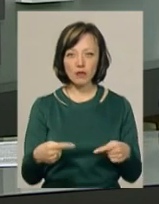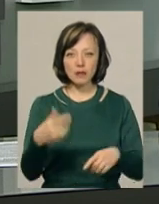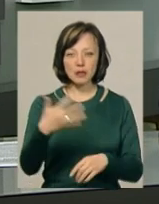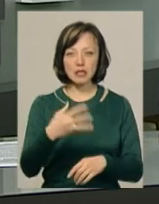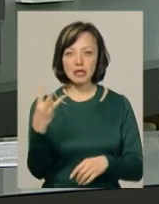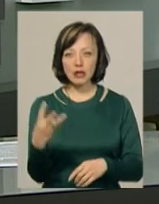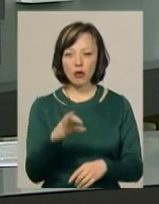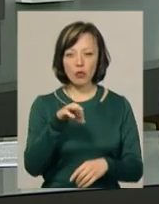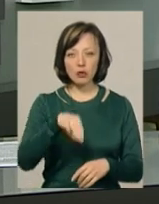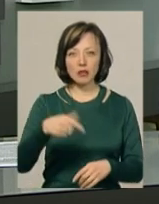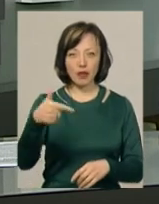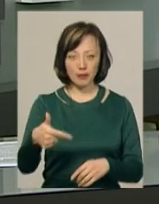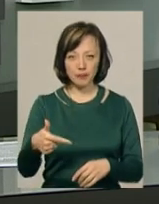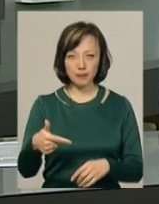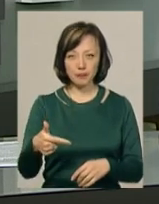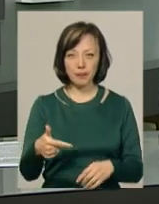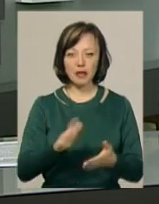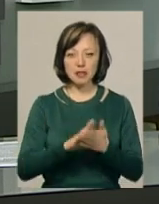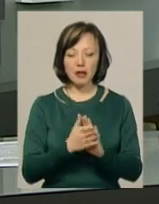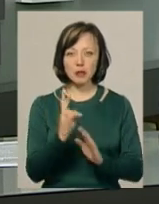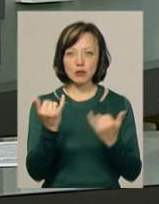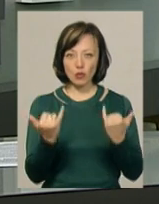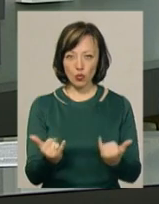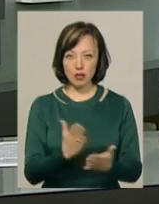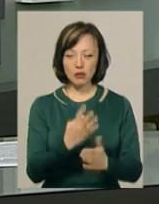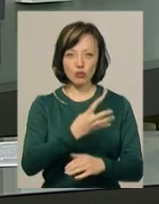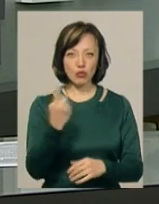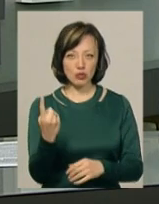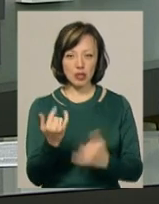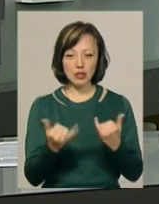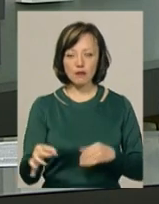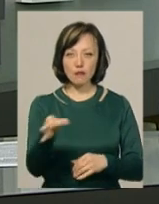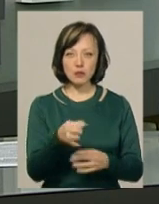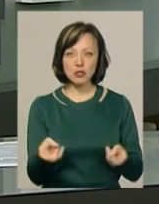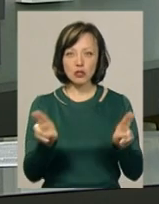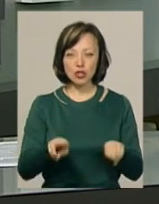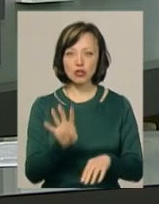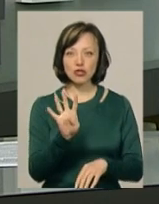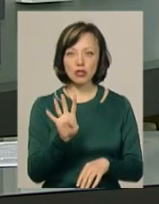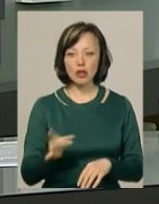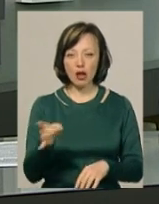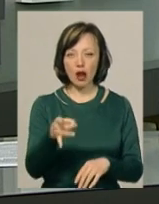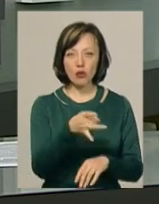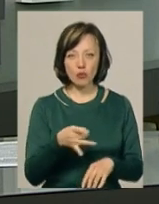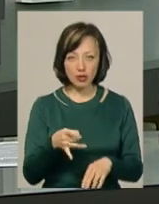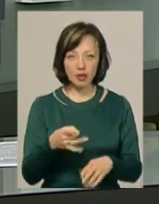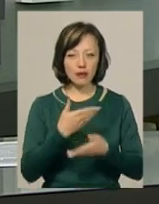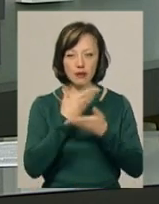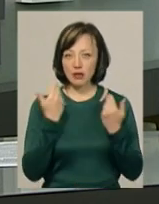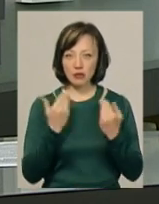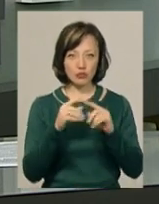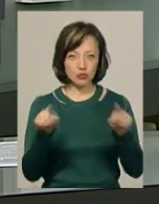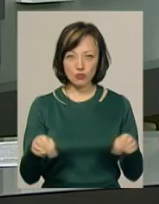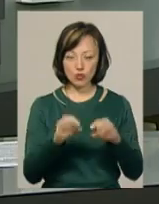53 об'єднаних тергромади. Станом на сьогодні їх є 41. Нині в області залишаються 4 райони, де не утворено